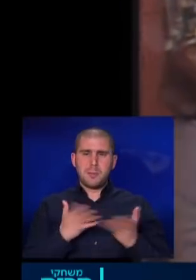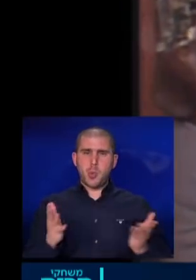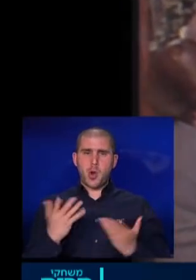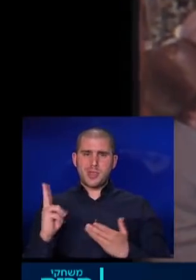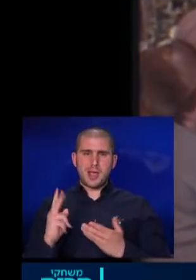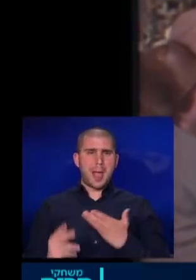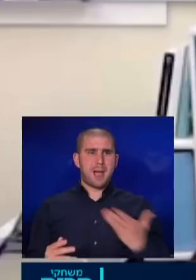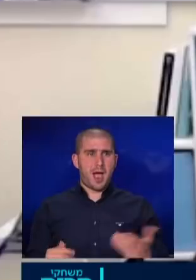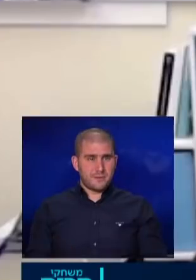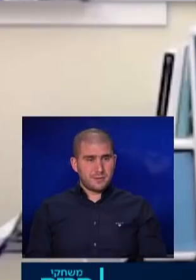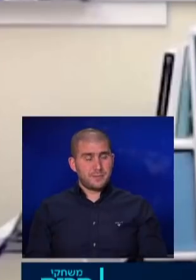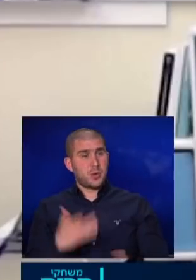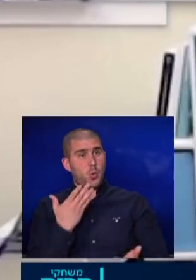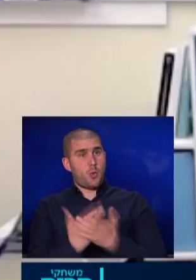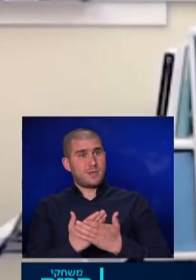למערב